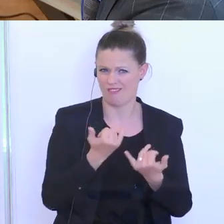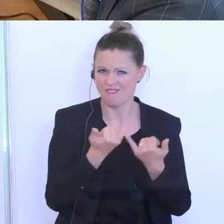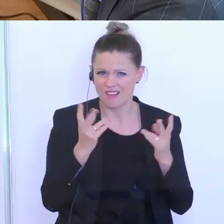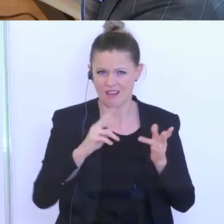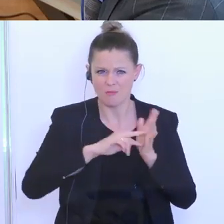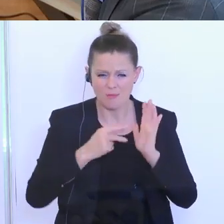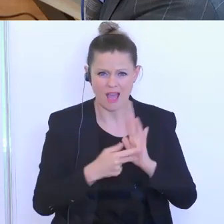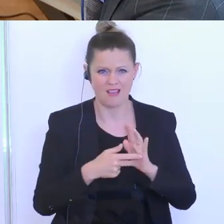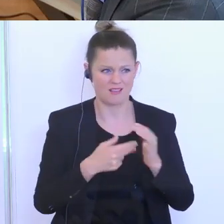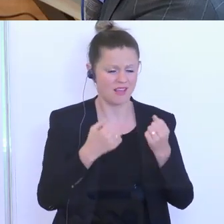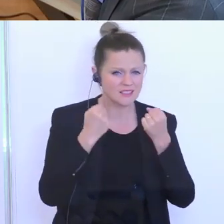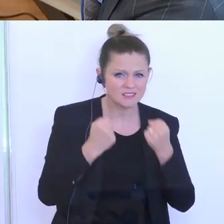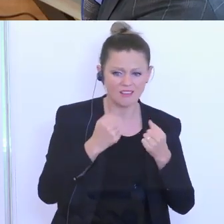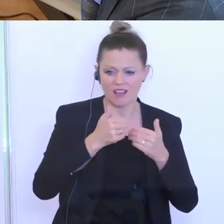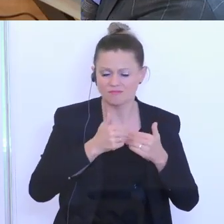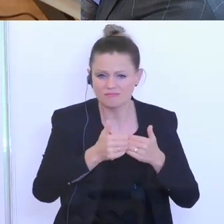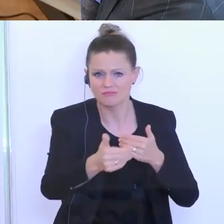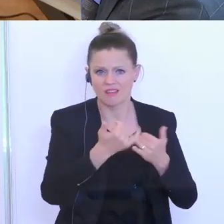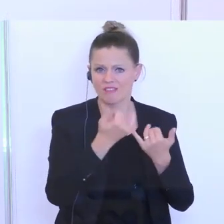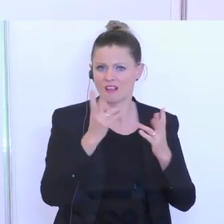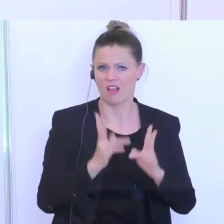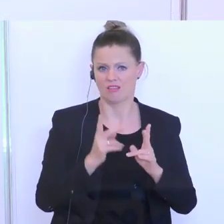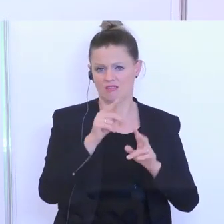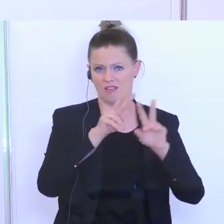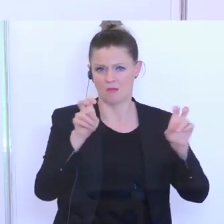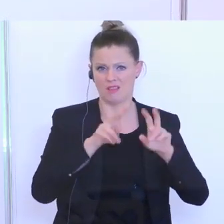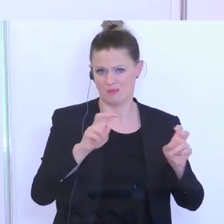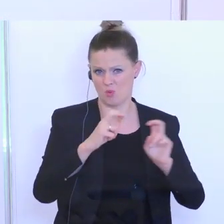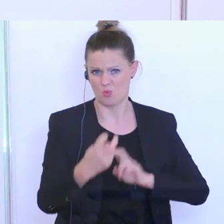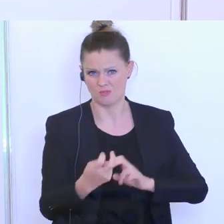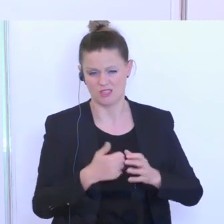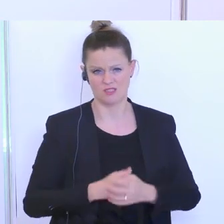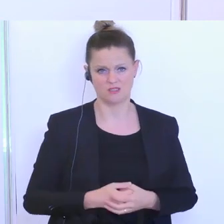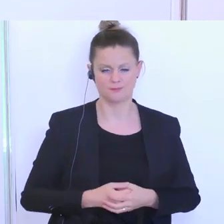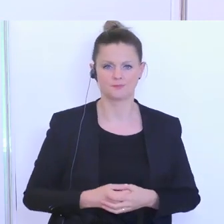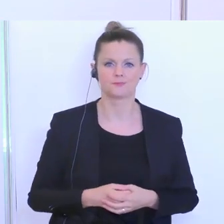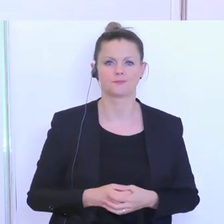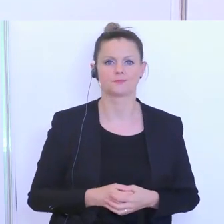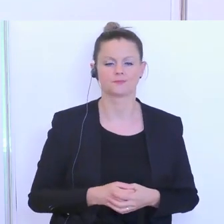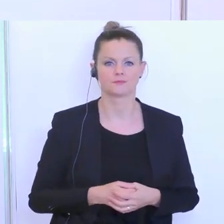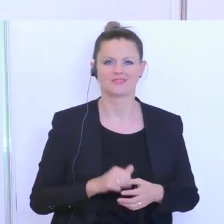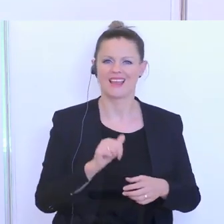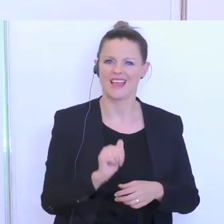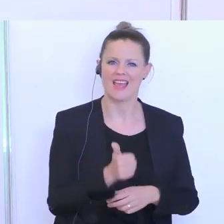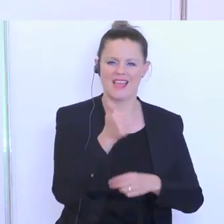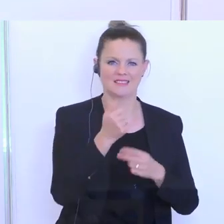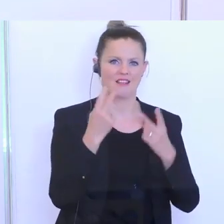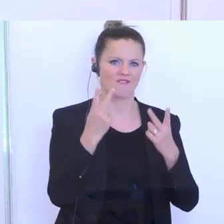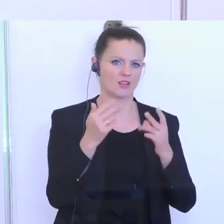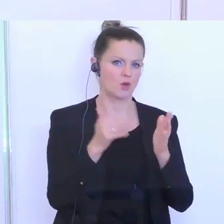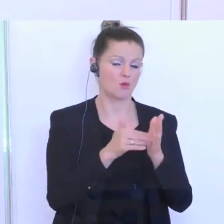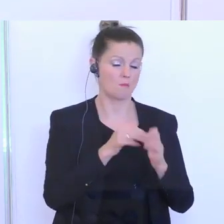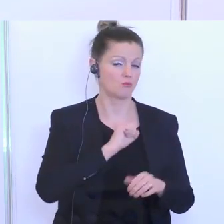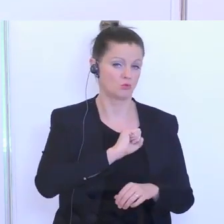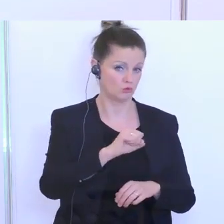Planbarkeit und Sicherheit auf diesem Bereich umsetzen? Ja, gibt hier, die erste Notwendigkeit ist, dass wir schnell sind.